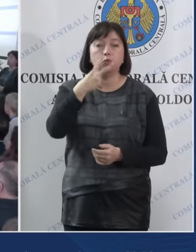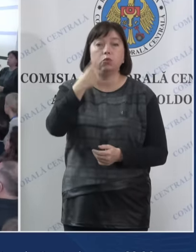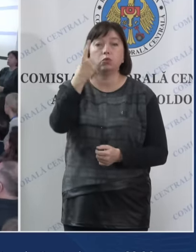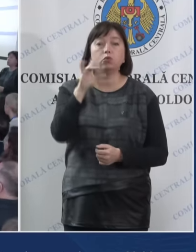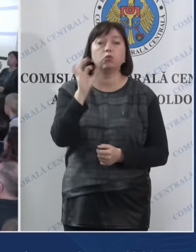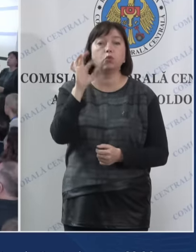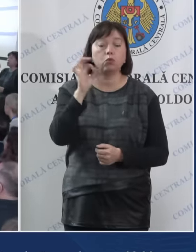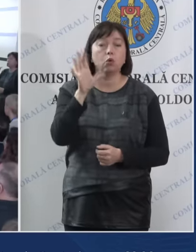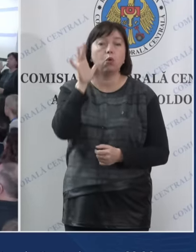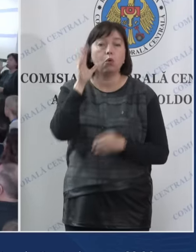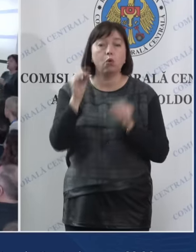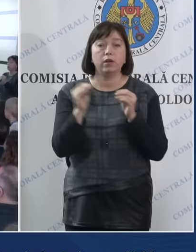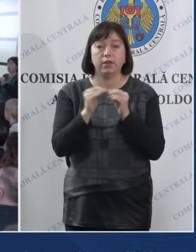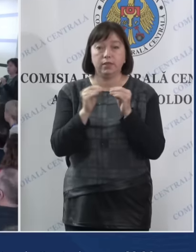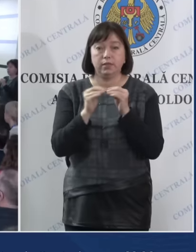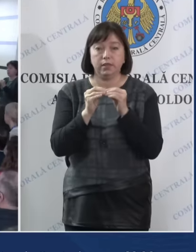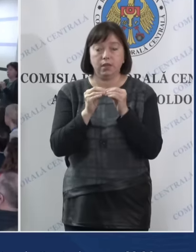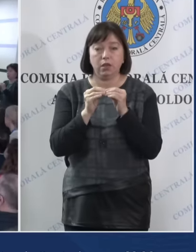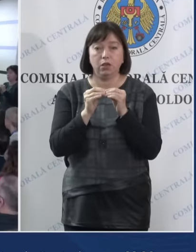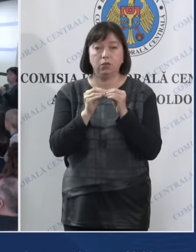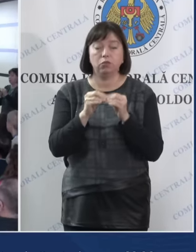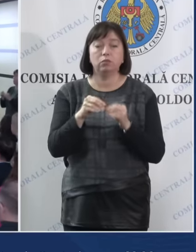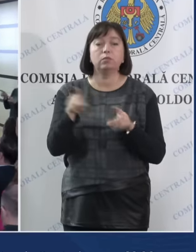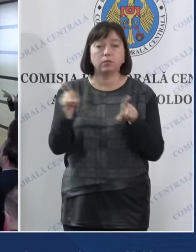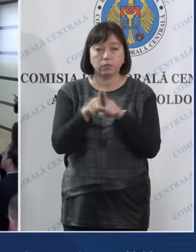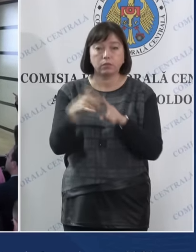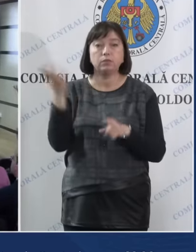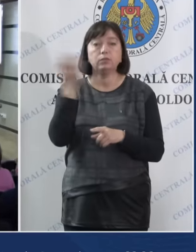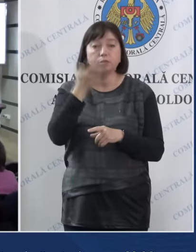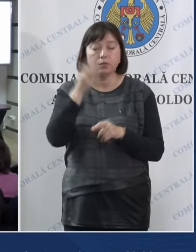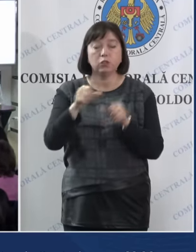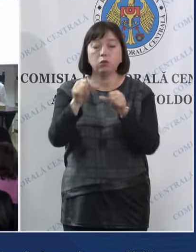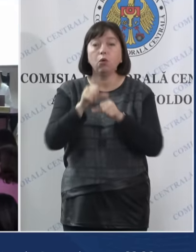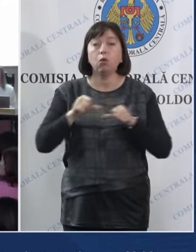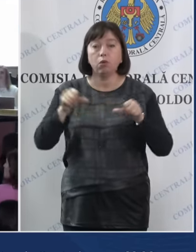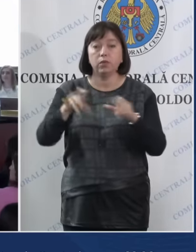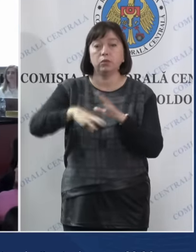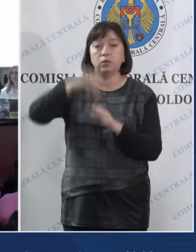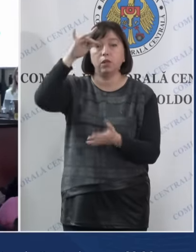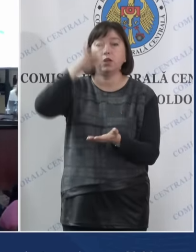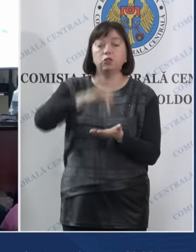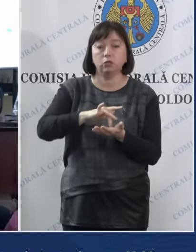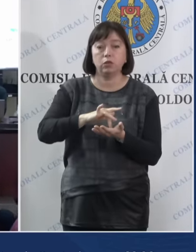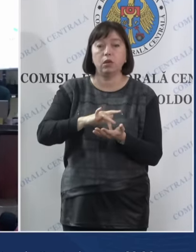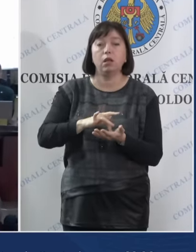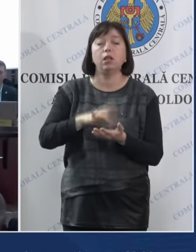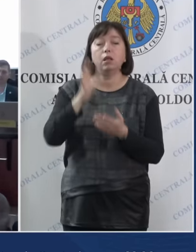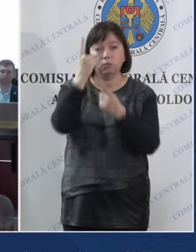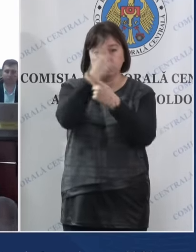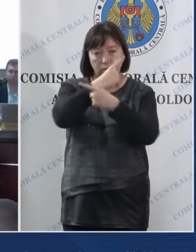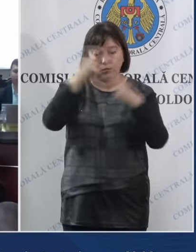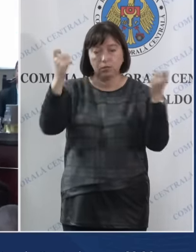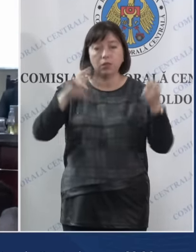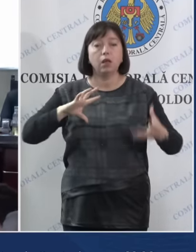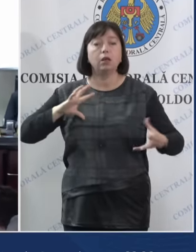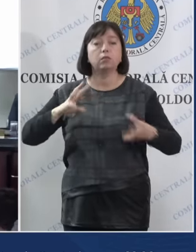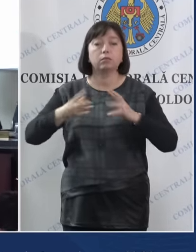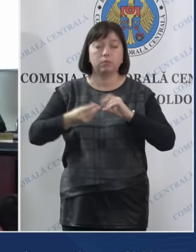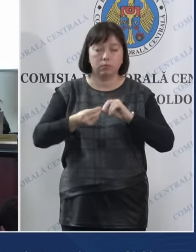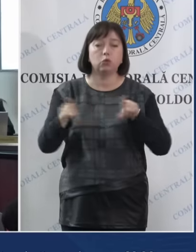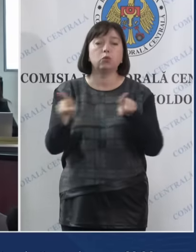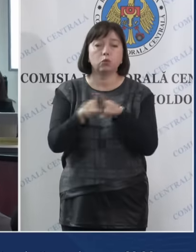octombrie, la ora 10, în cadrul unui briefing, Comisia Electorală Centrale va comunica bilanțul